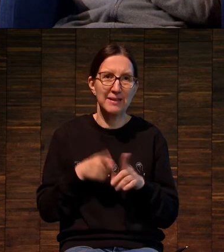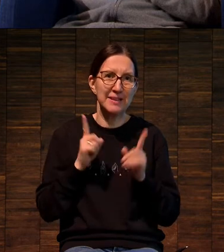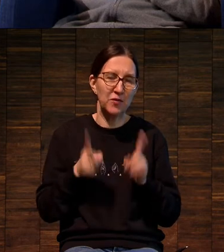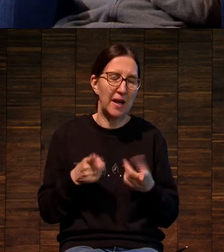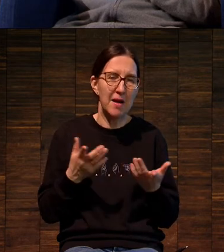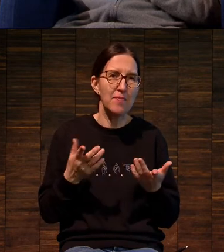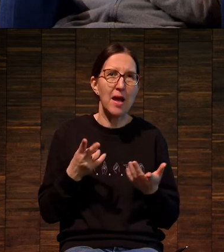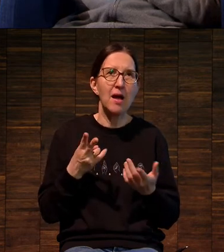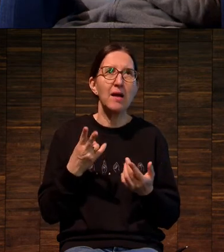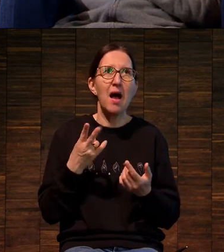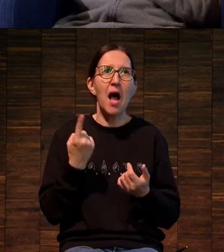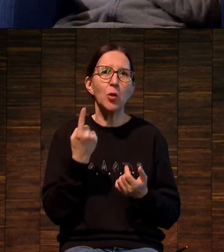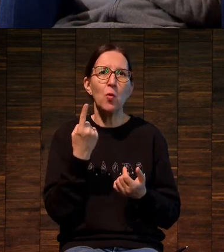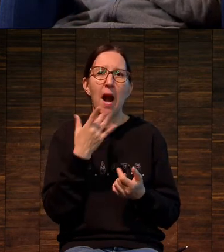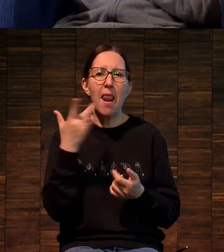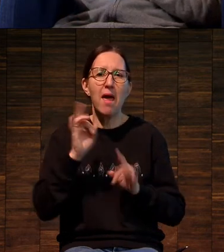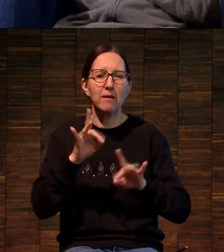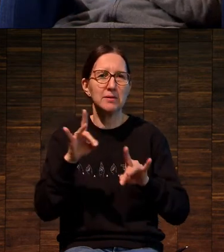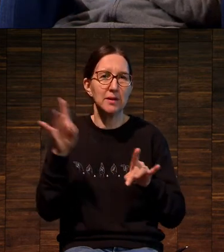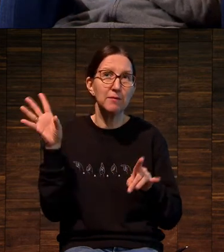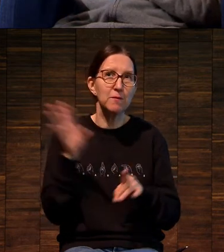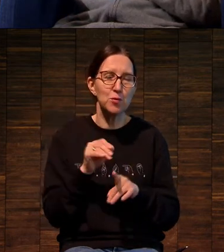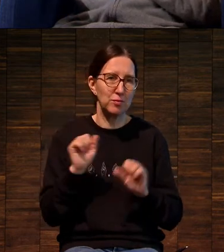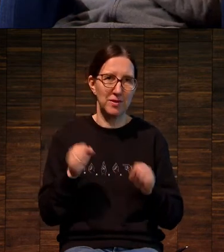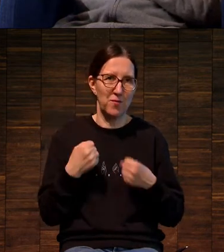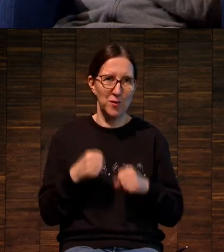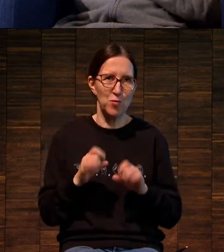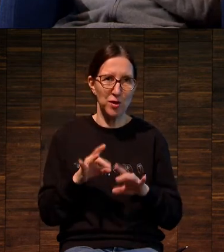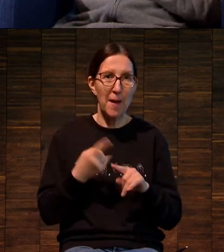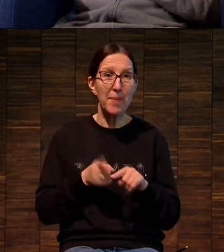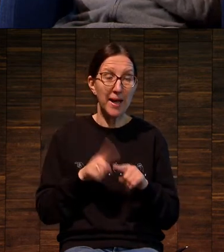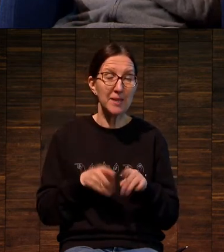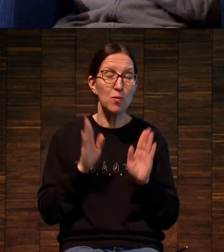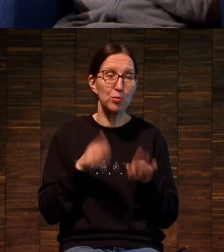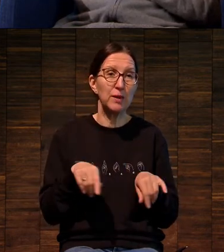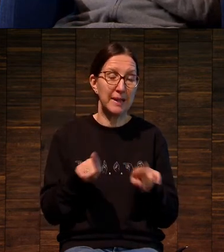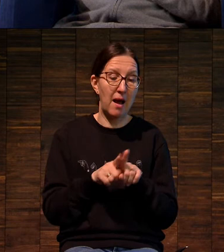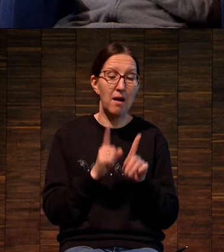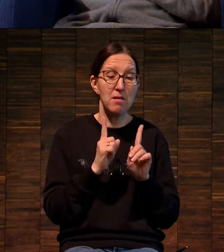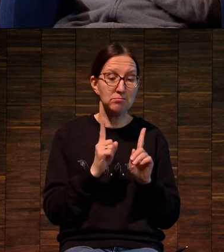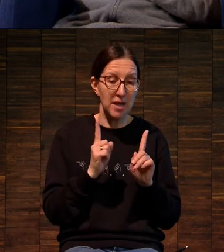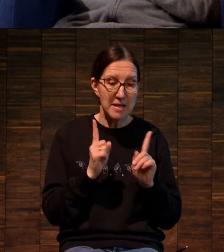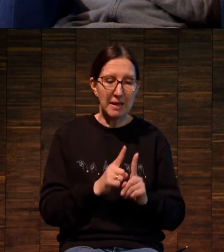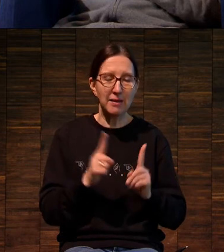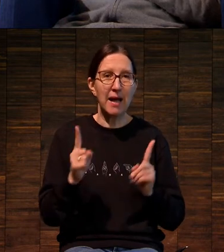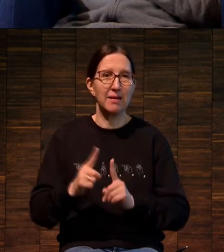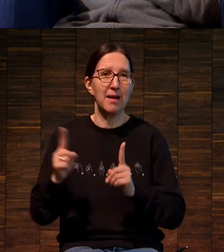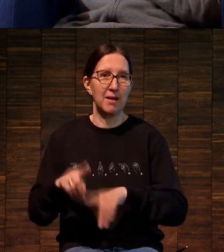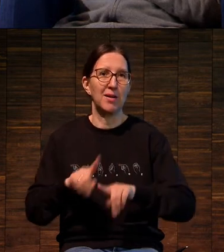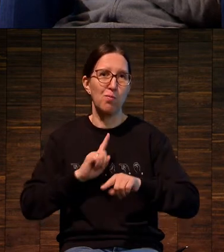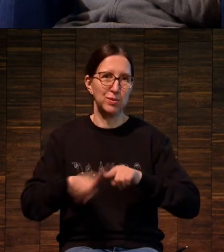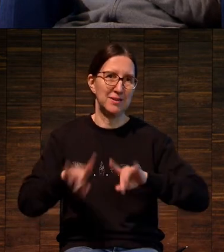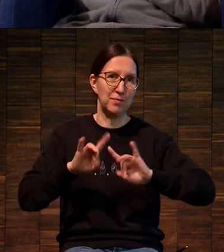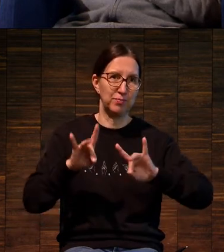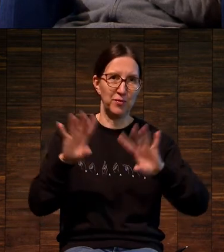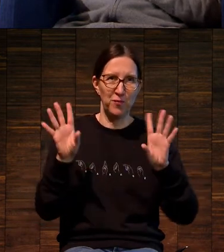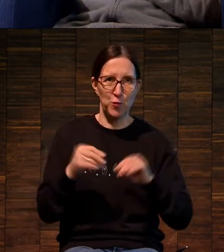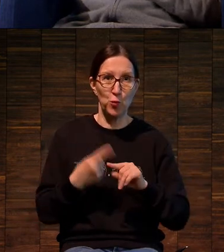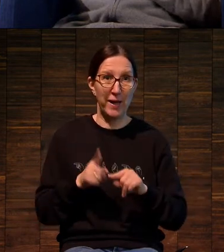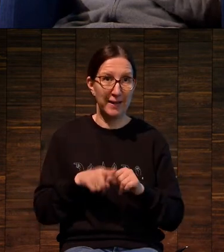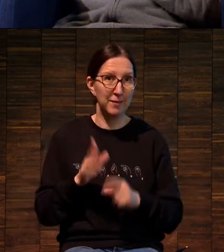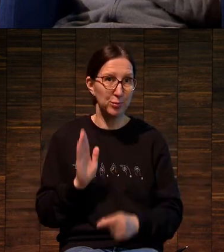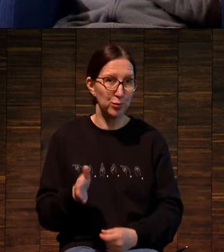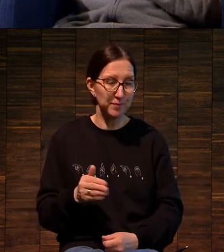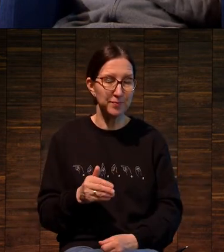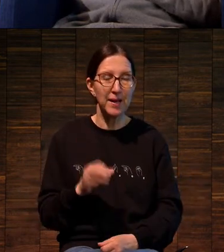не на одну лекцию можно все развернуть, поэтому буду как бы по верхам быстро как-то это все рассказывать.